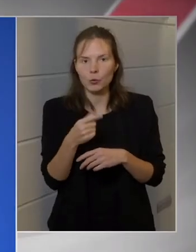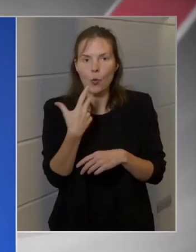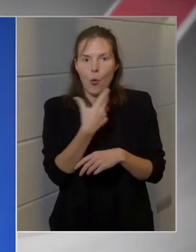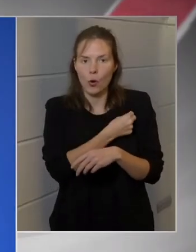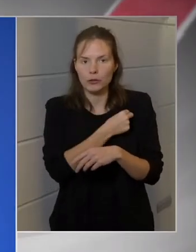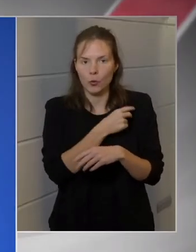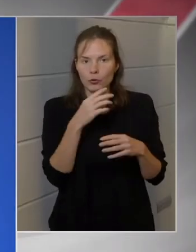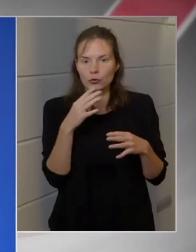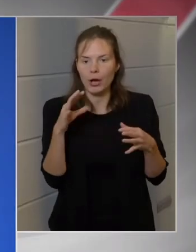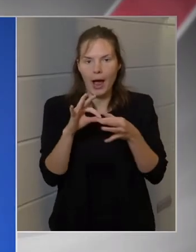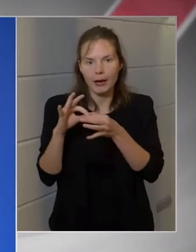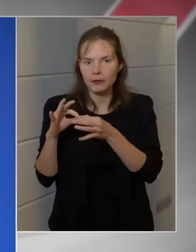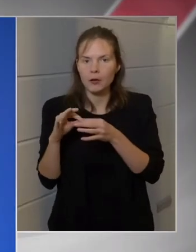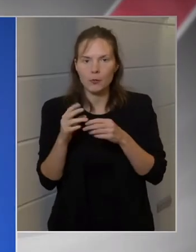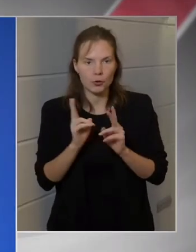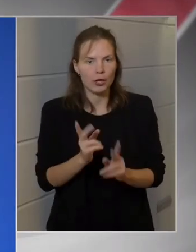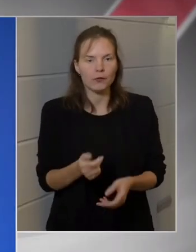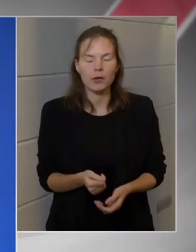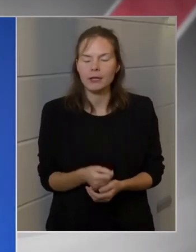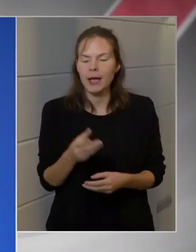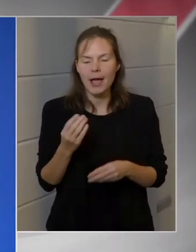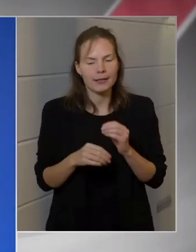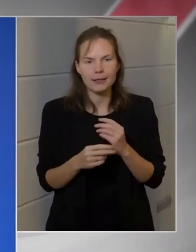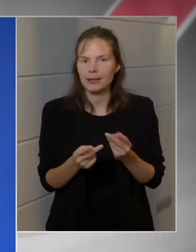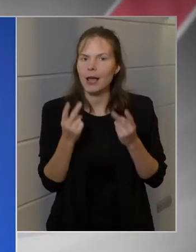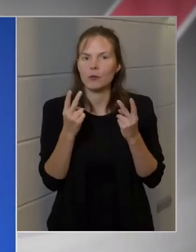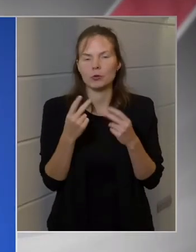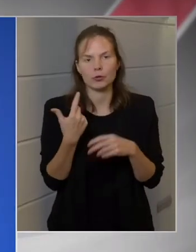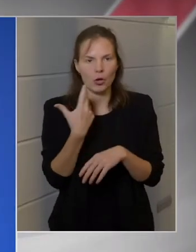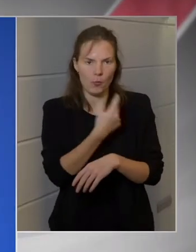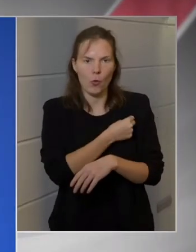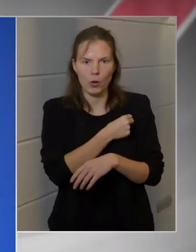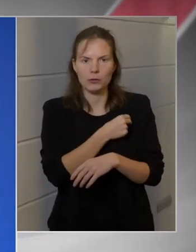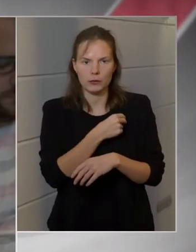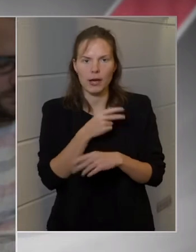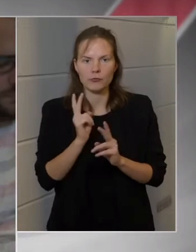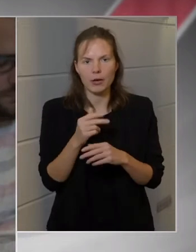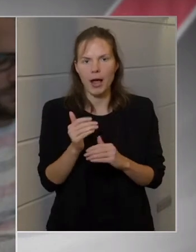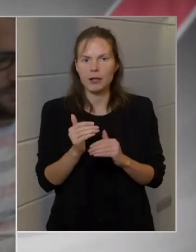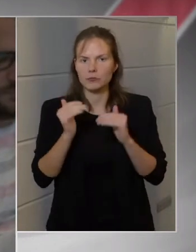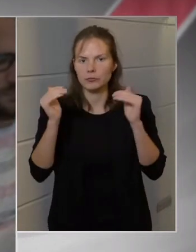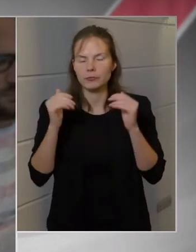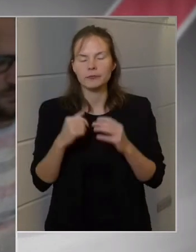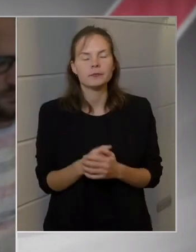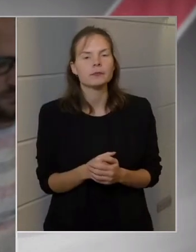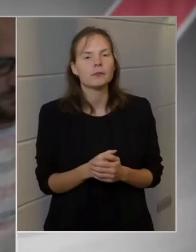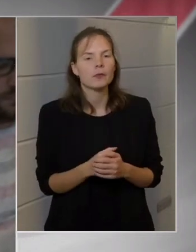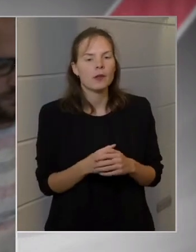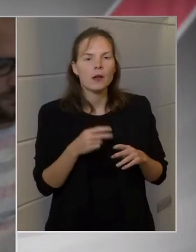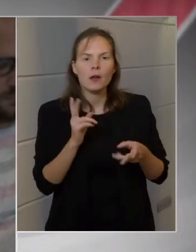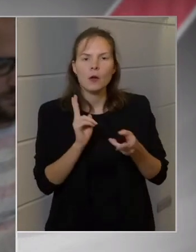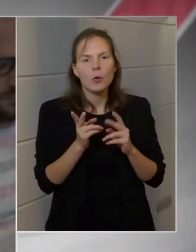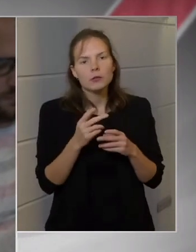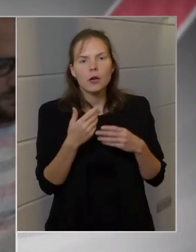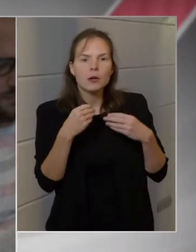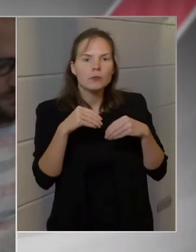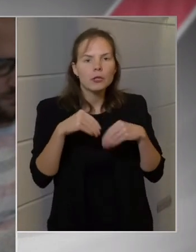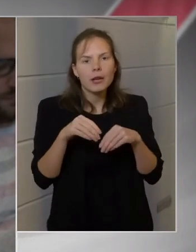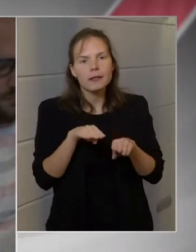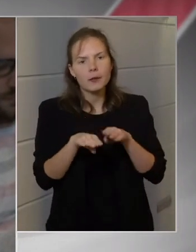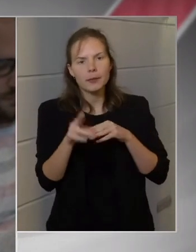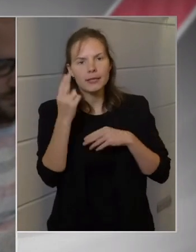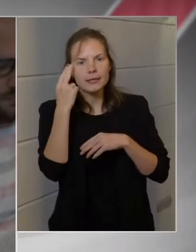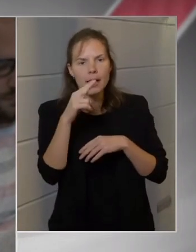oltottság mértéke között. Ezért ez a legeslegfontosabb, az oltottság mértékét kell növelni. Azt, hogy kommentálja a miniszter úr, vagy